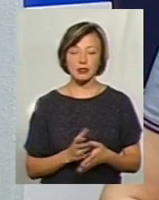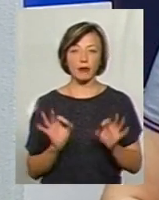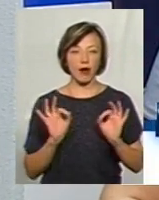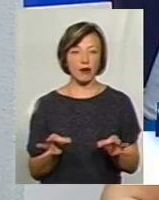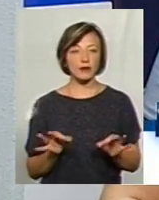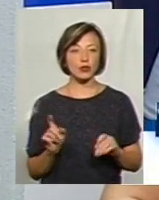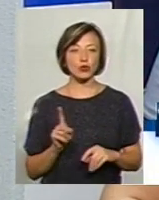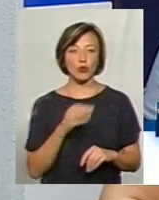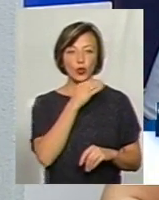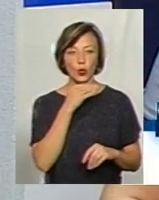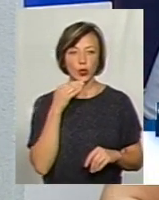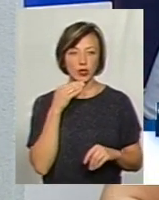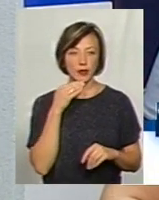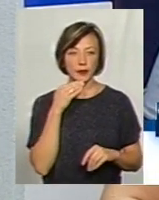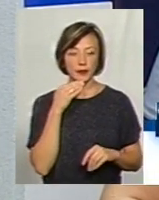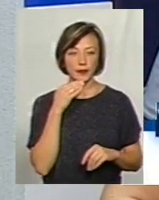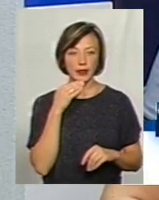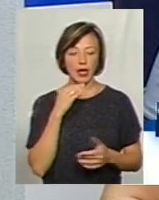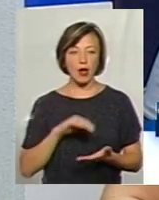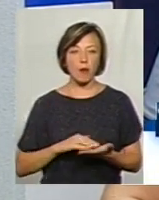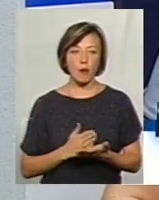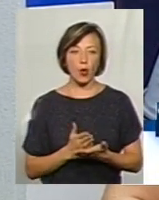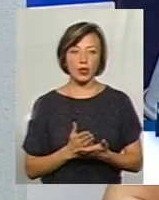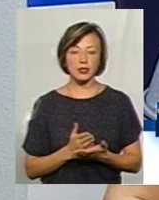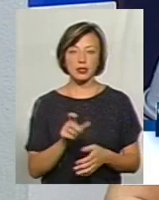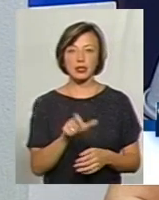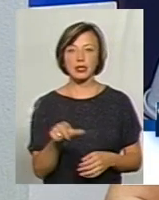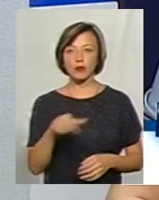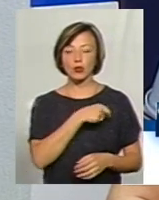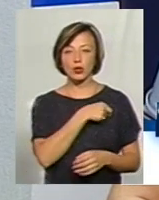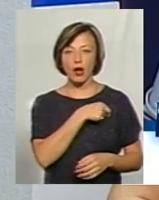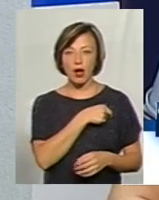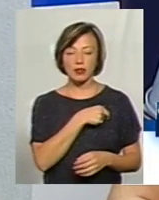правда, що багато політики, депутати,